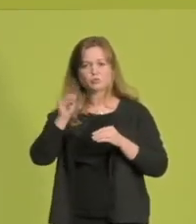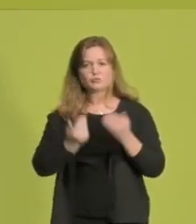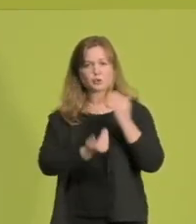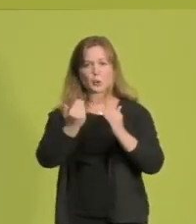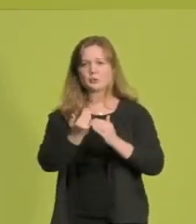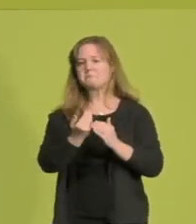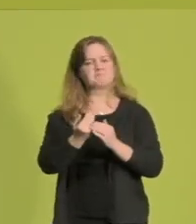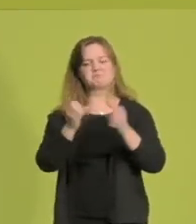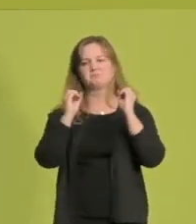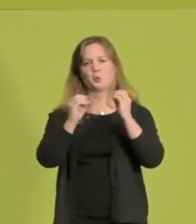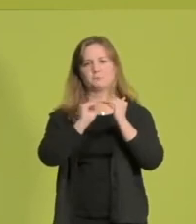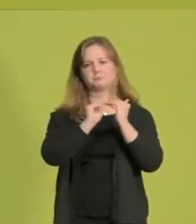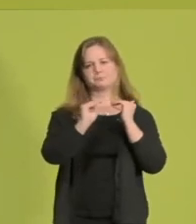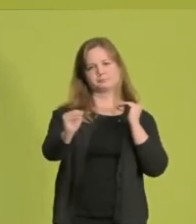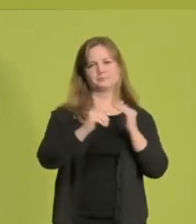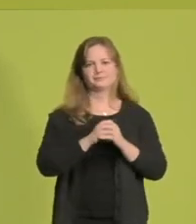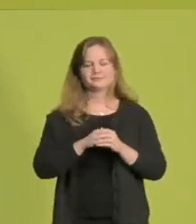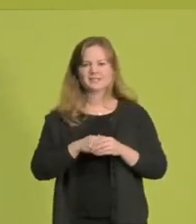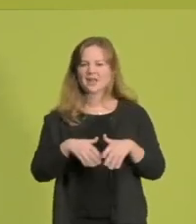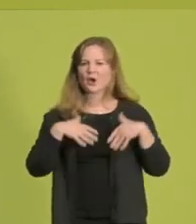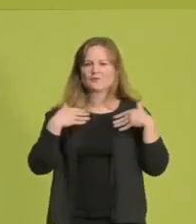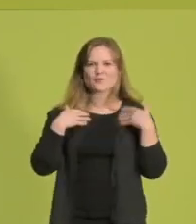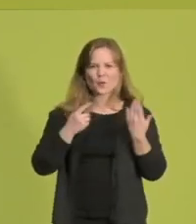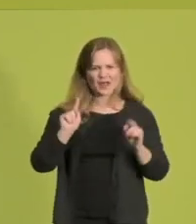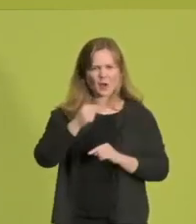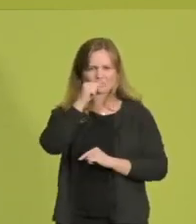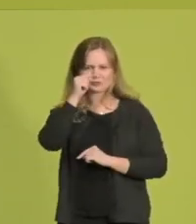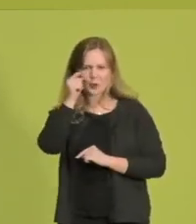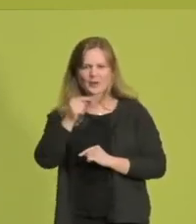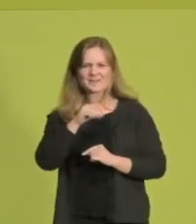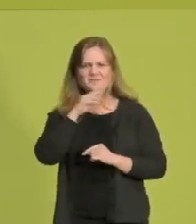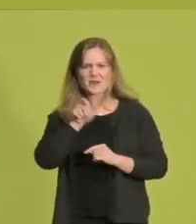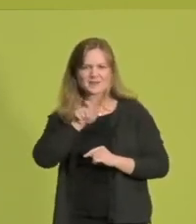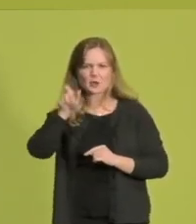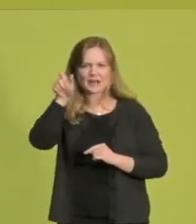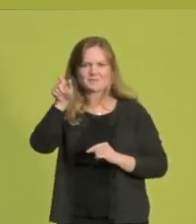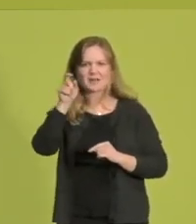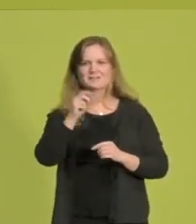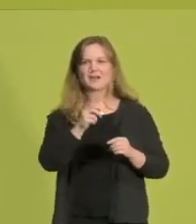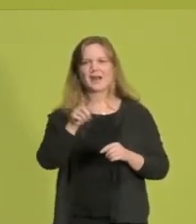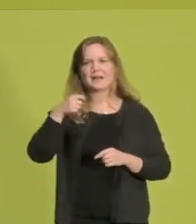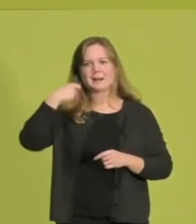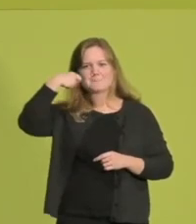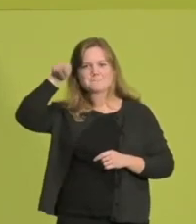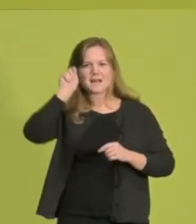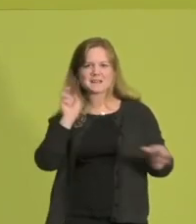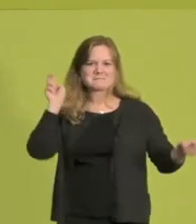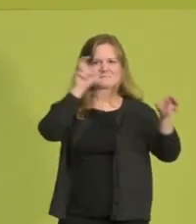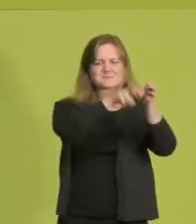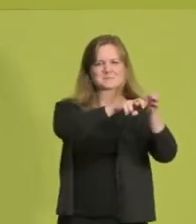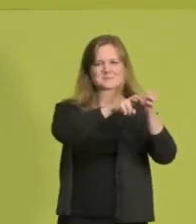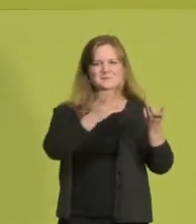Ich bin wirklich wahnsinnig glücklich und stolz, dass so viele aus Nordrhein-Westfalen jetzt in Berlin mitgestalten. Glückwunsch an alle